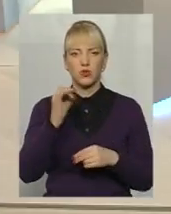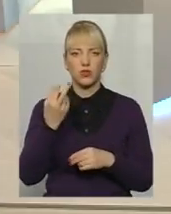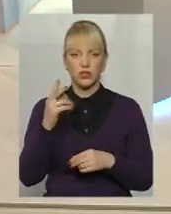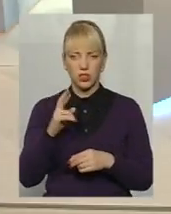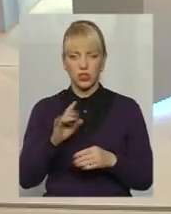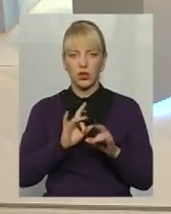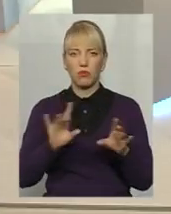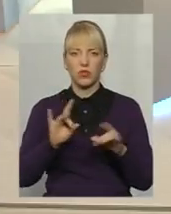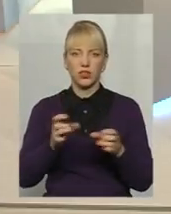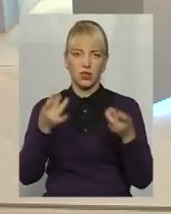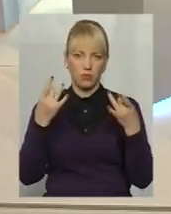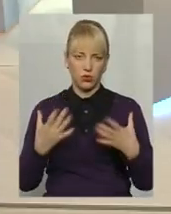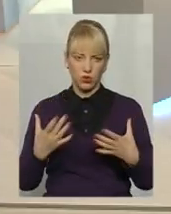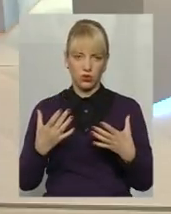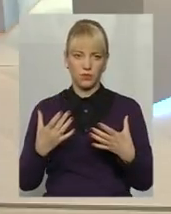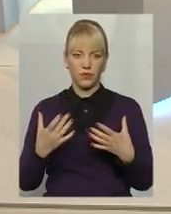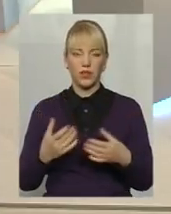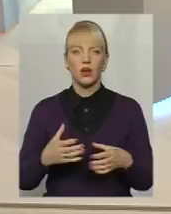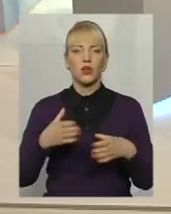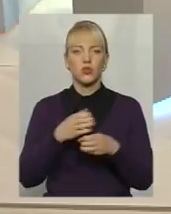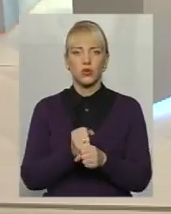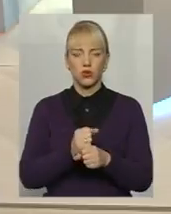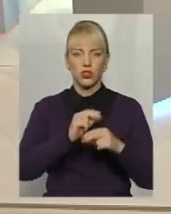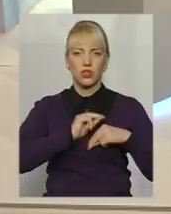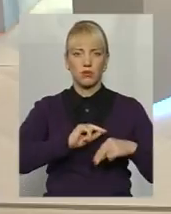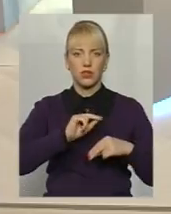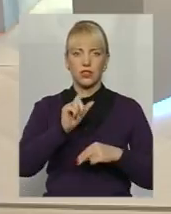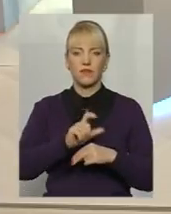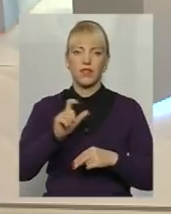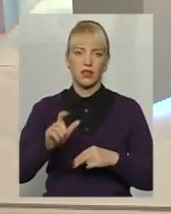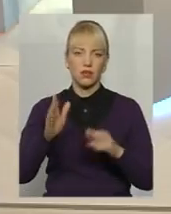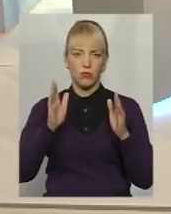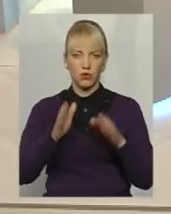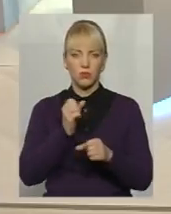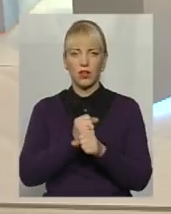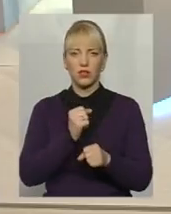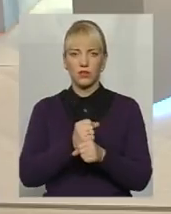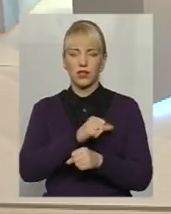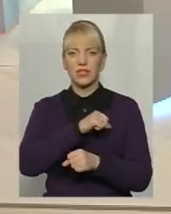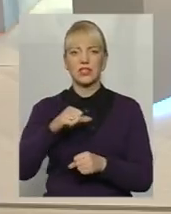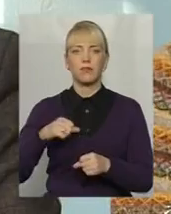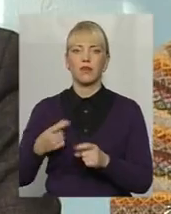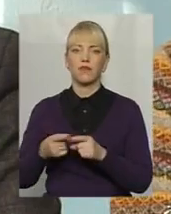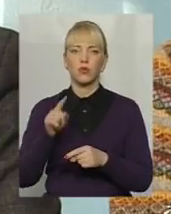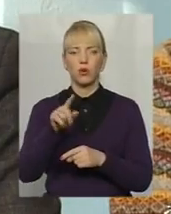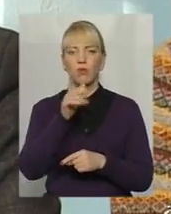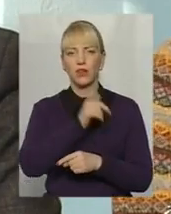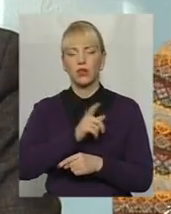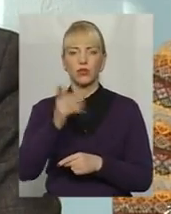Пояснили дуже просто. Скорочення працівників будуть працювати самі в той період, коли